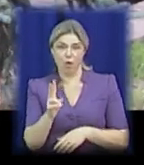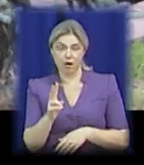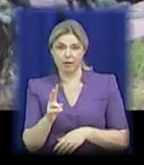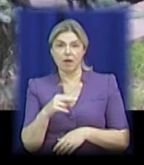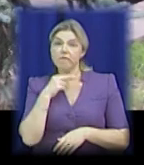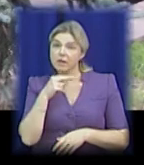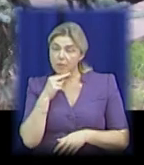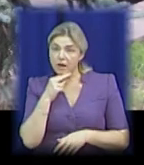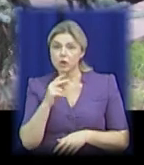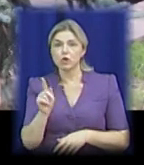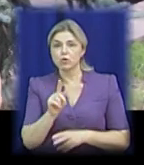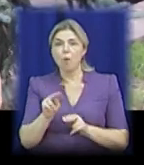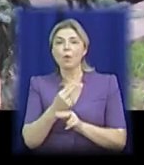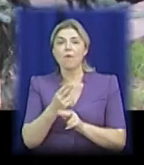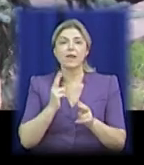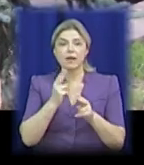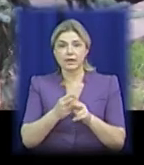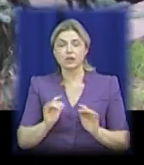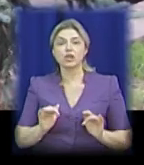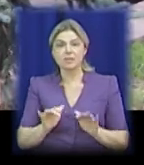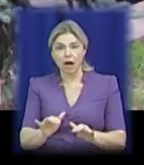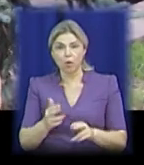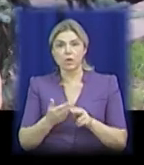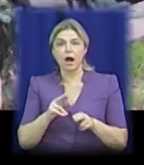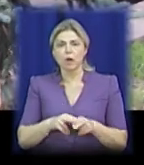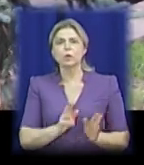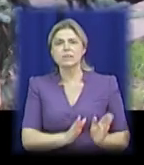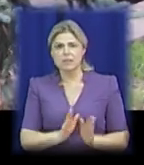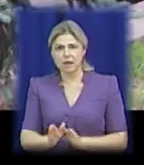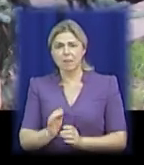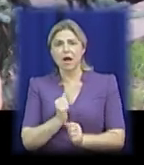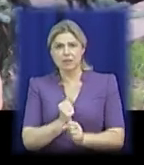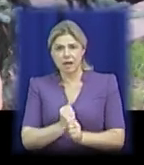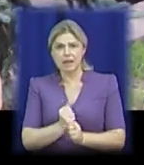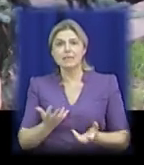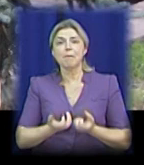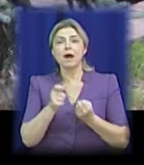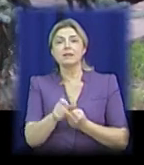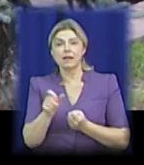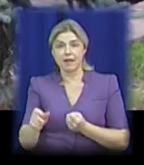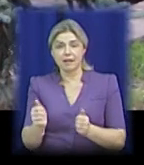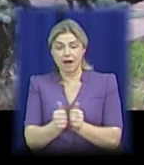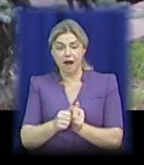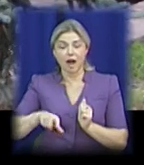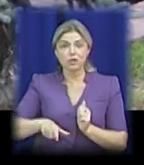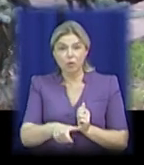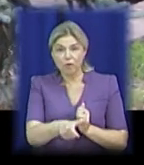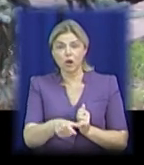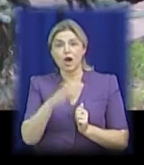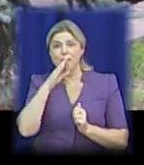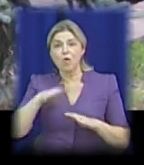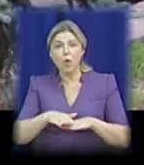зауважити, що профілактичні заходи, які систематично проводять рятувальники на узбережжях водоймі, як